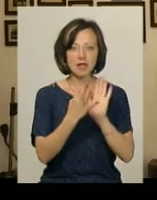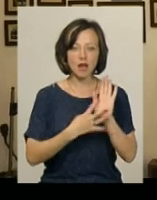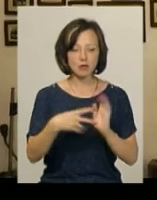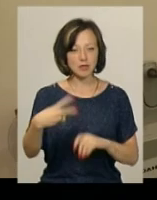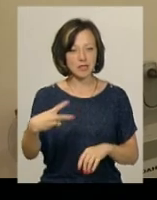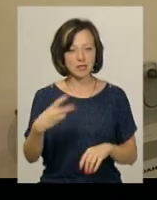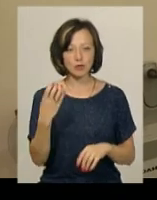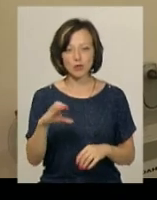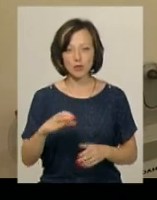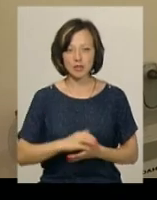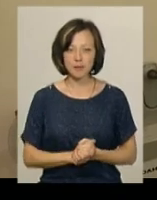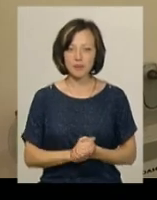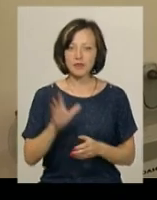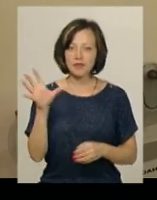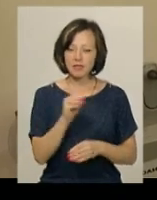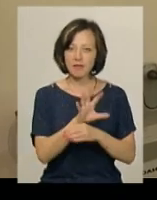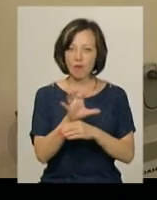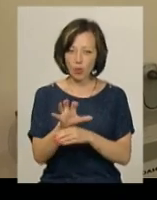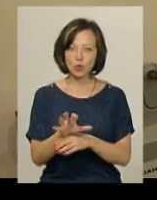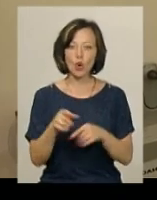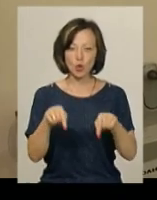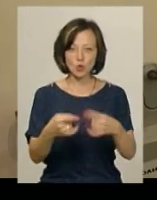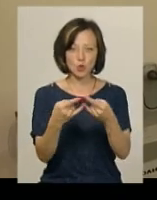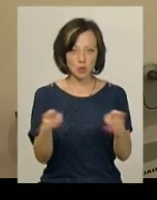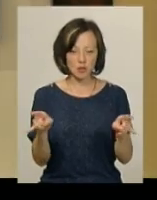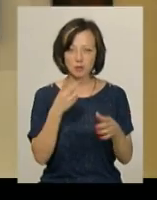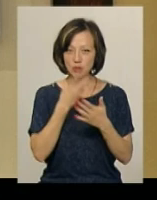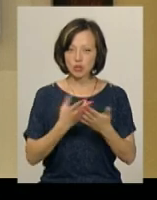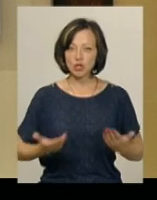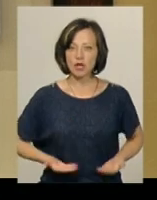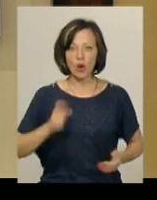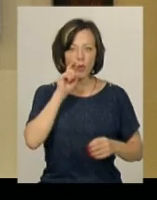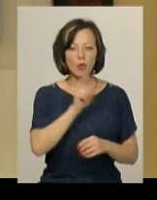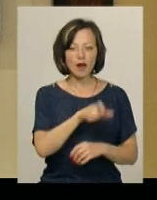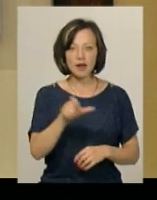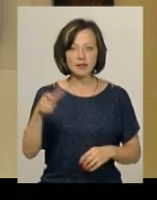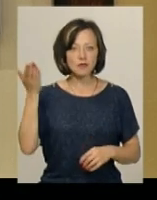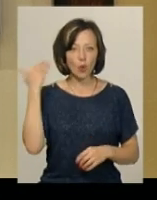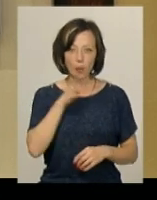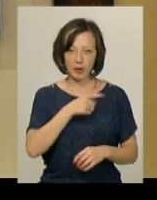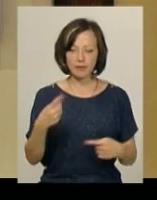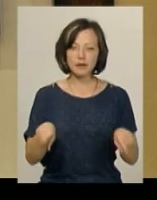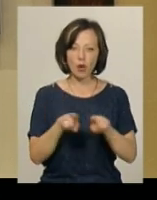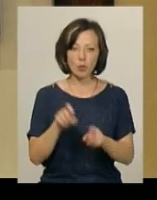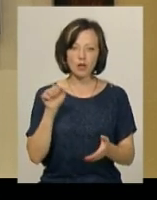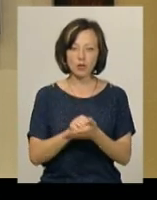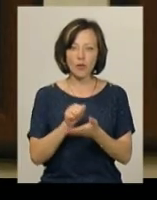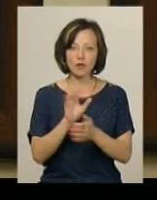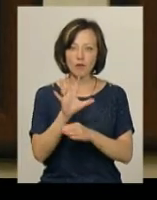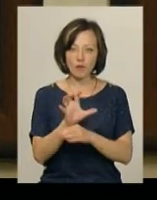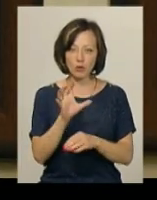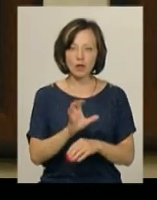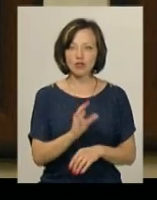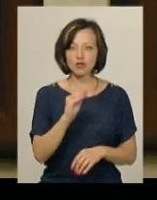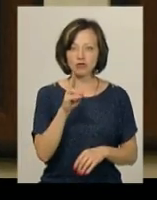-20 століттях. Усі фото студійні, вони відображають життя українців того періоду. Саме таку надруковану фотографію